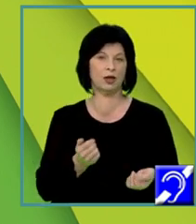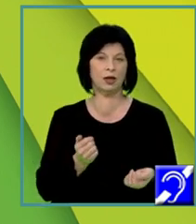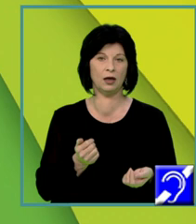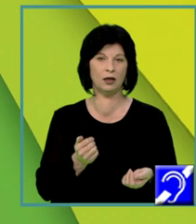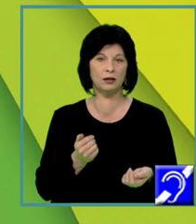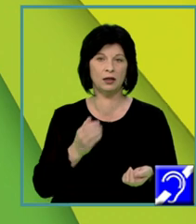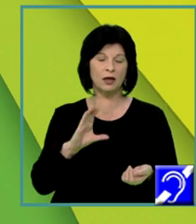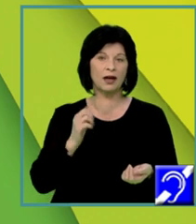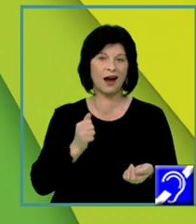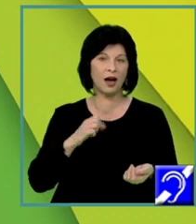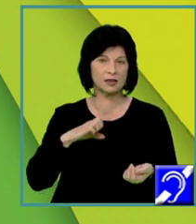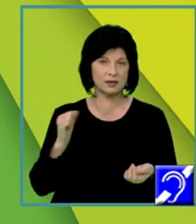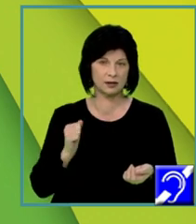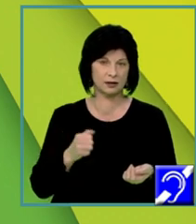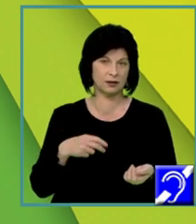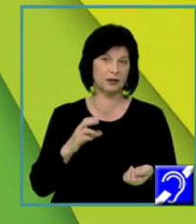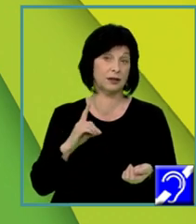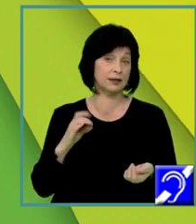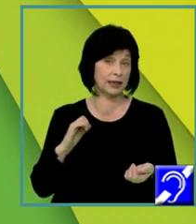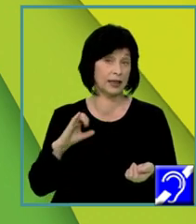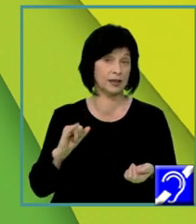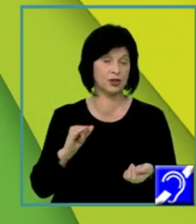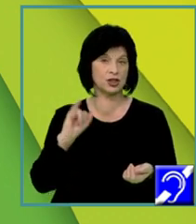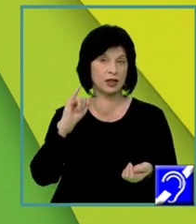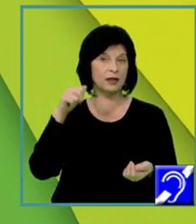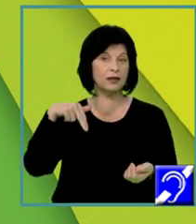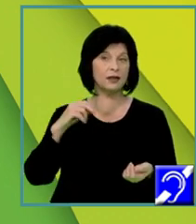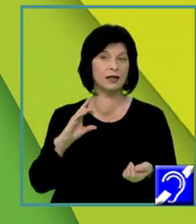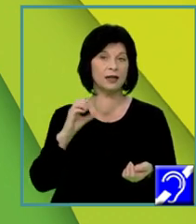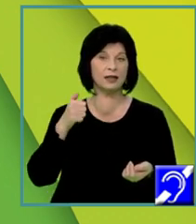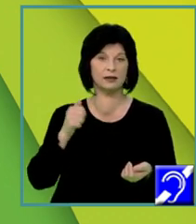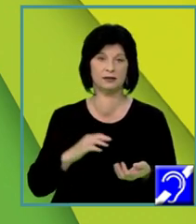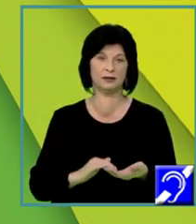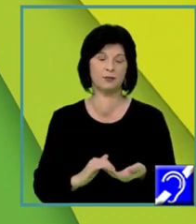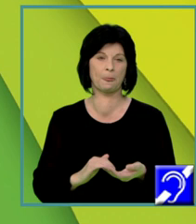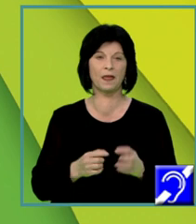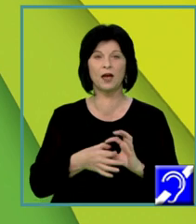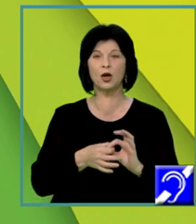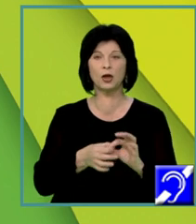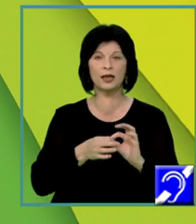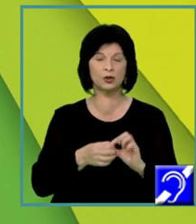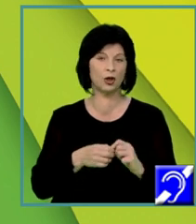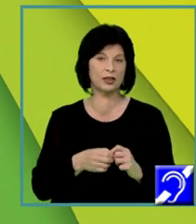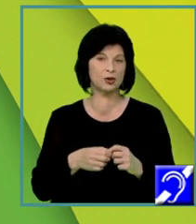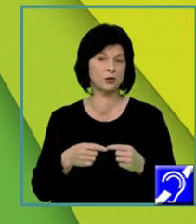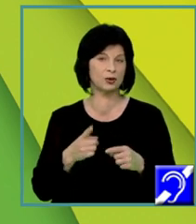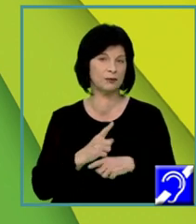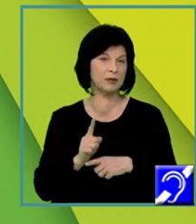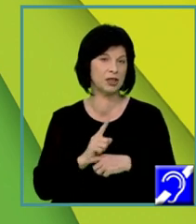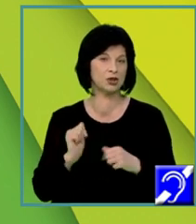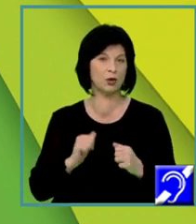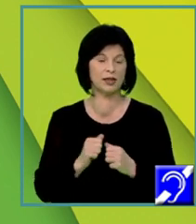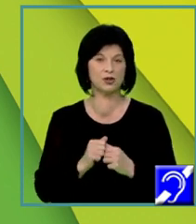cauzale, consecutive, de scop, concluzive. Conectorii. Conectorii reprezintă